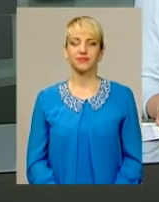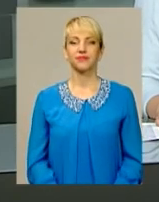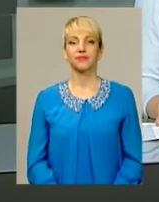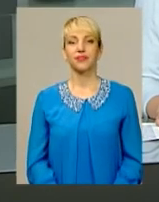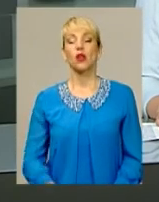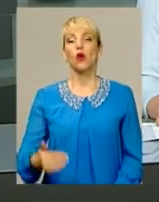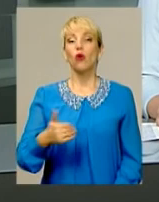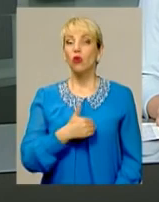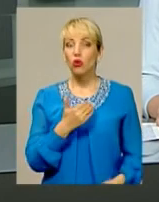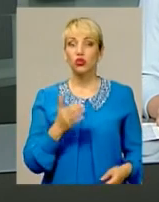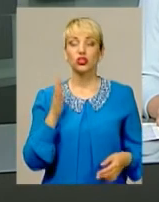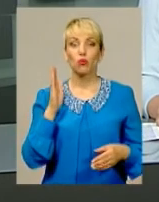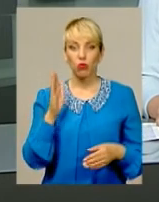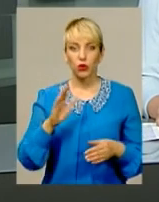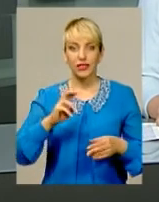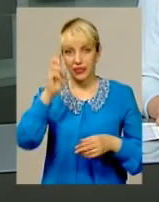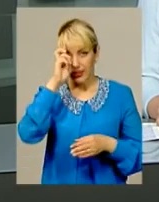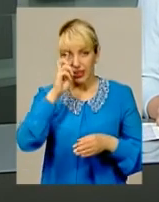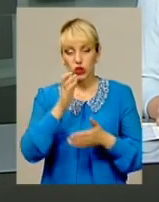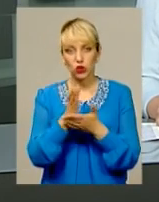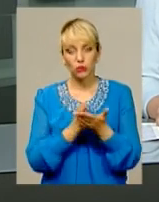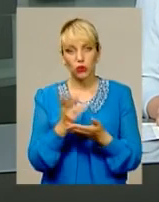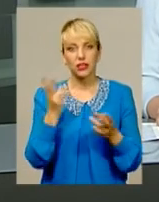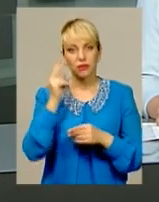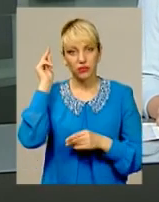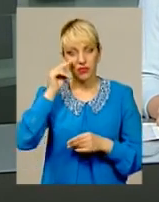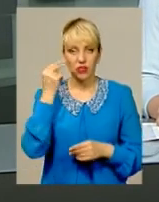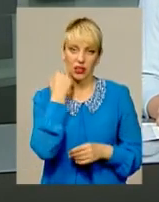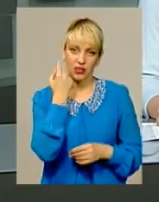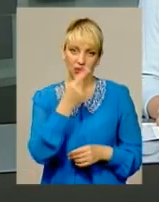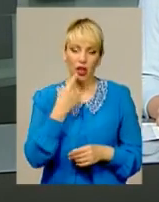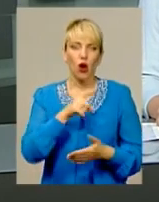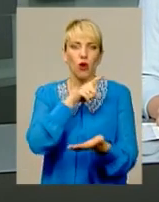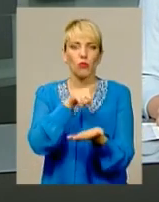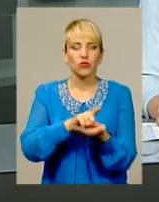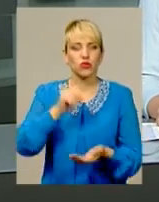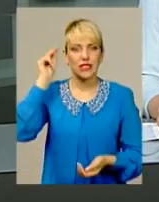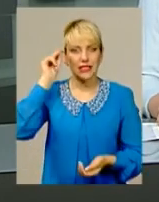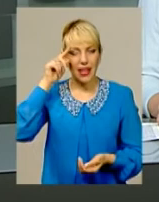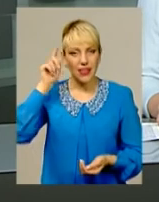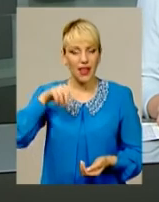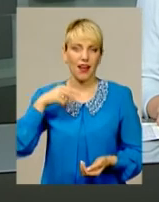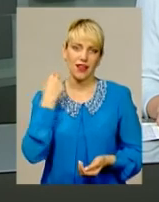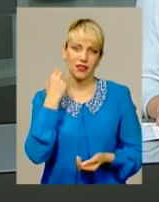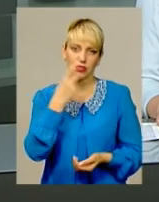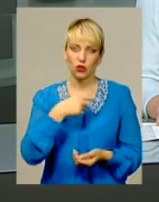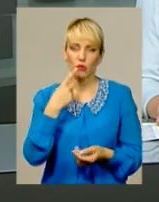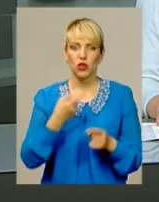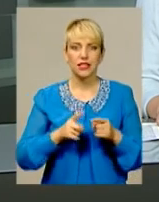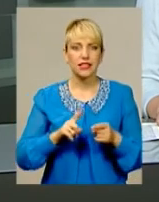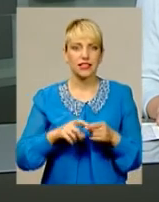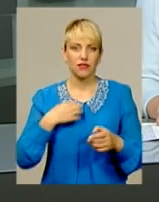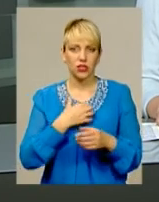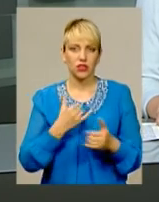Хочеш бути держслужбовцем – вивчай англійську. Обов'язково знання іноземної мови – один із критеріїв прийому на